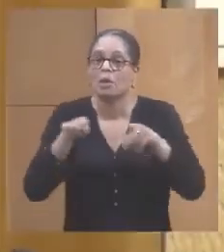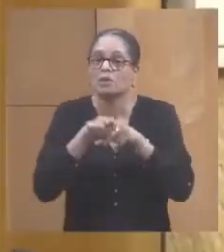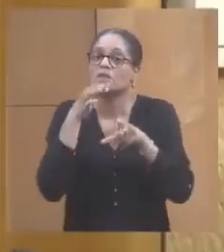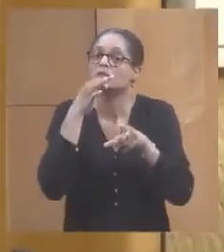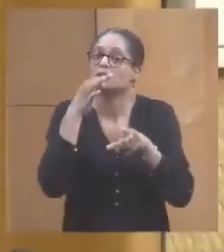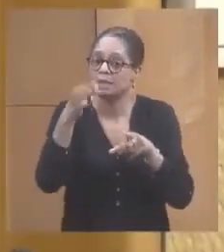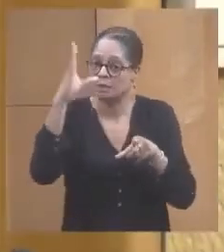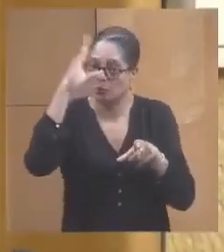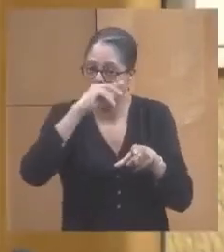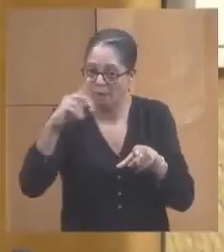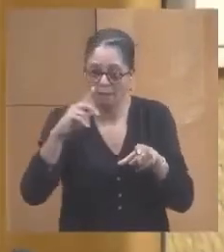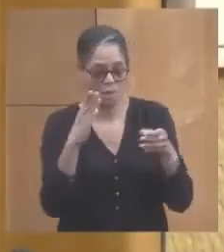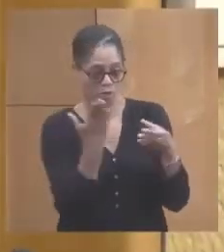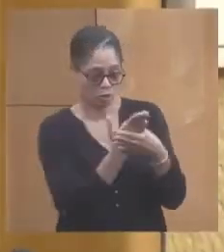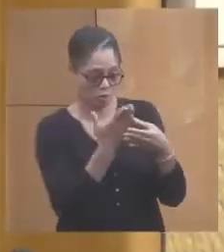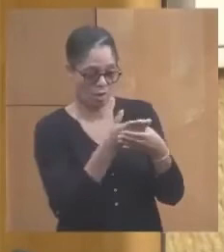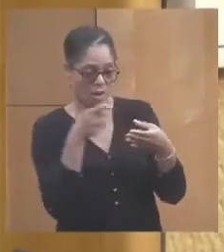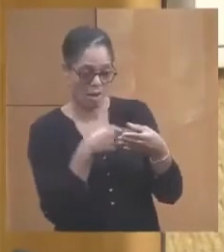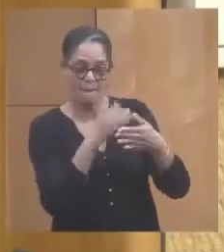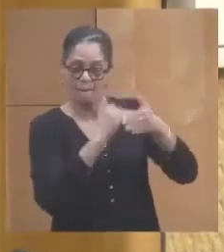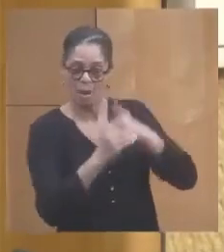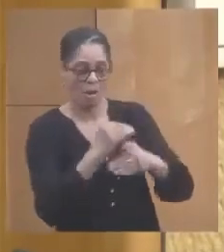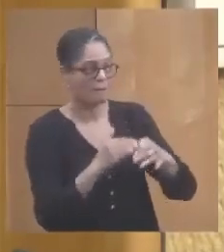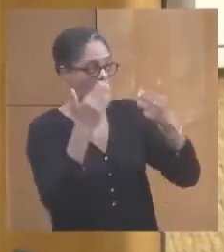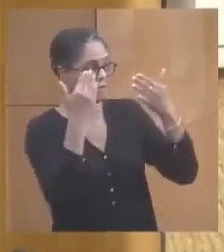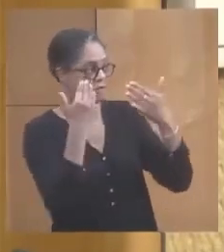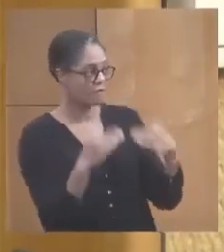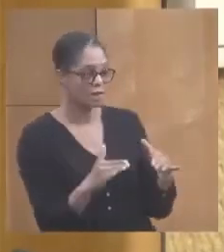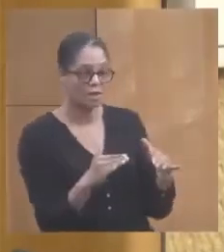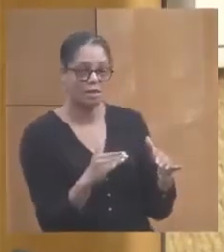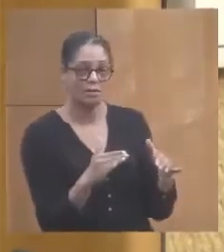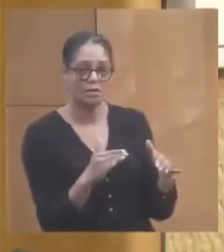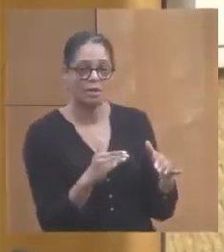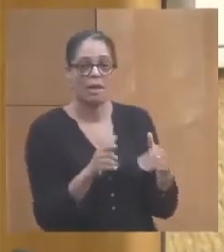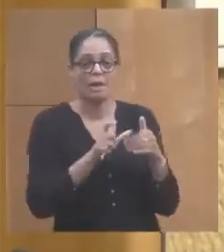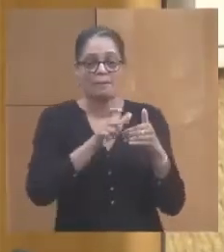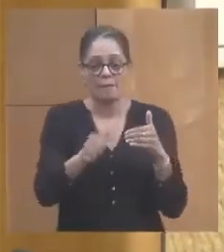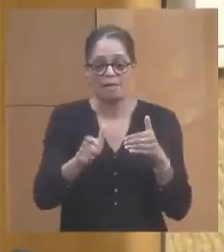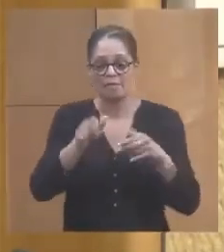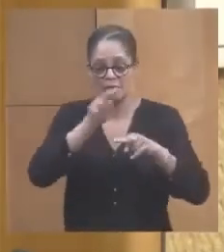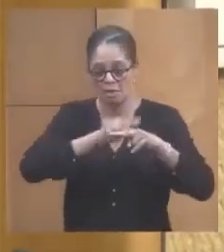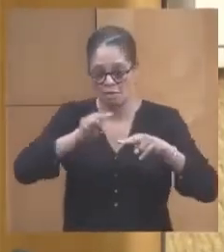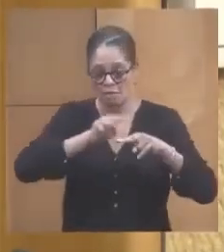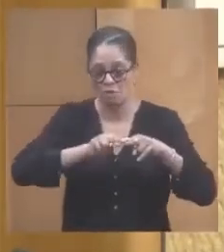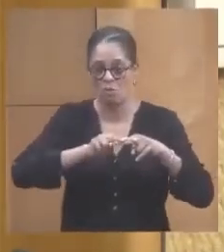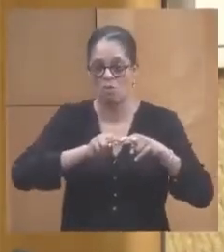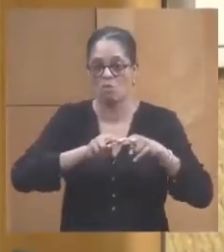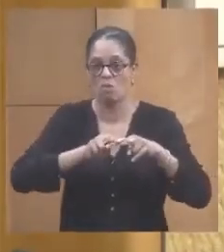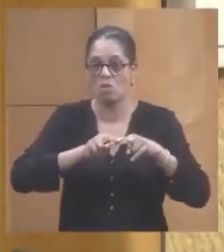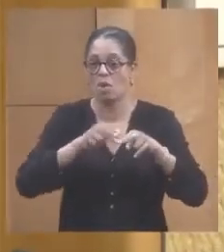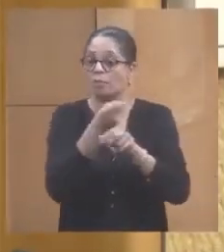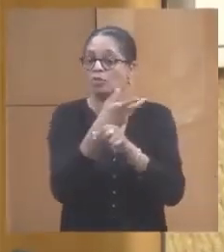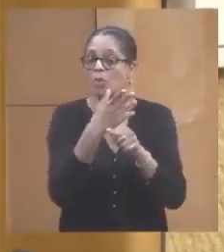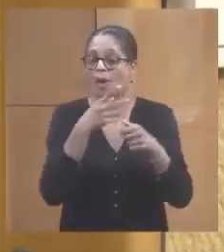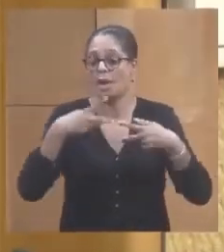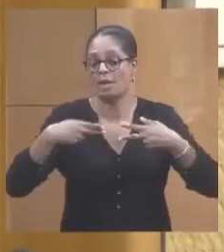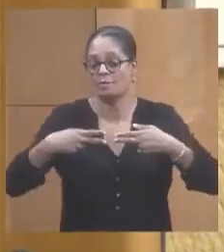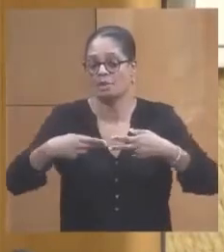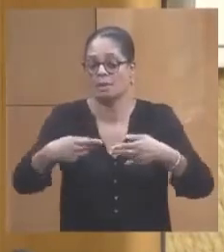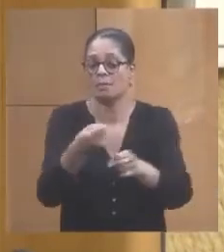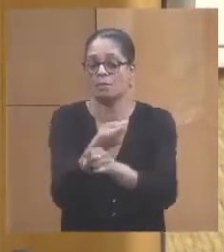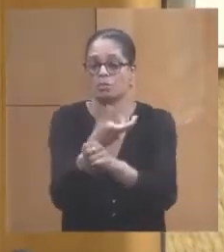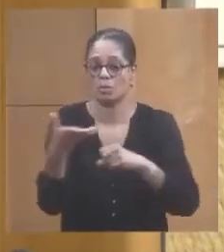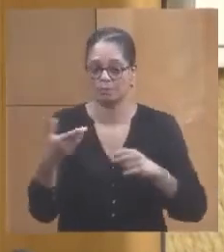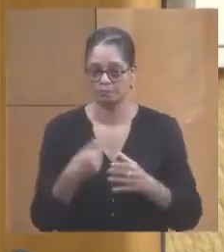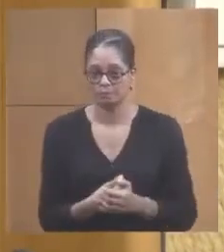que lorsqu'on a fini un document de programmation lorsqu'on passe à la phase travaux il y a plusieurs étapes il faut